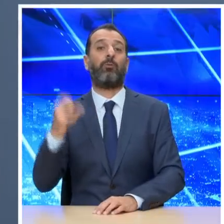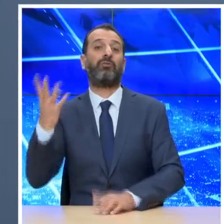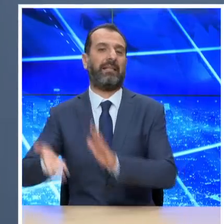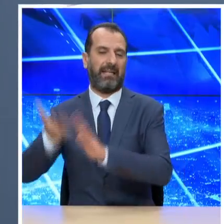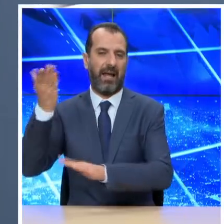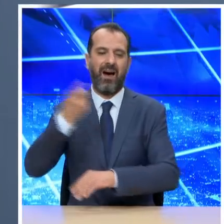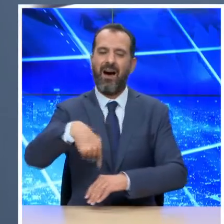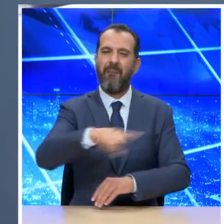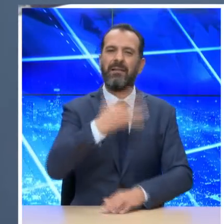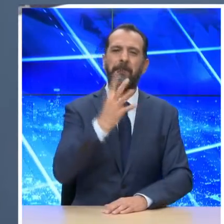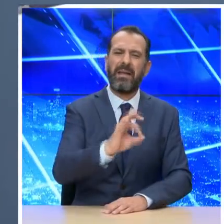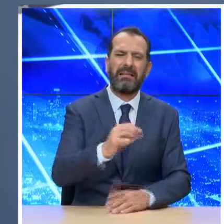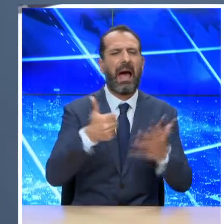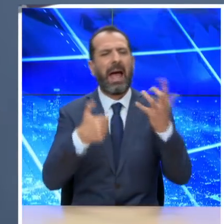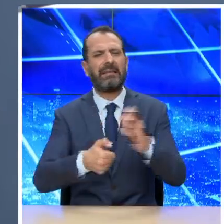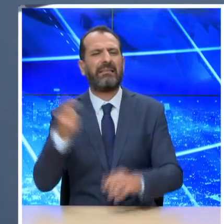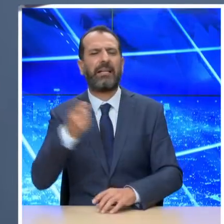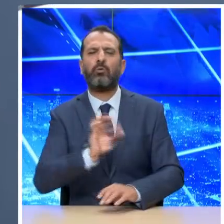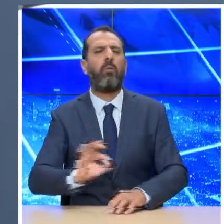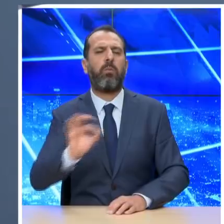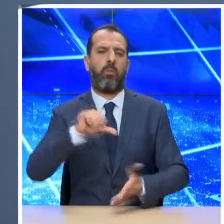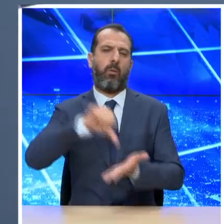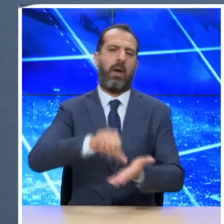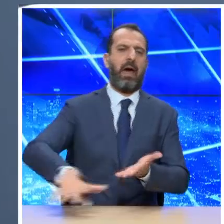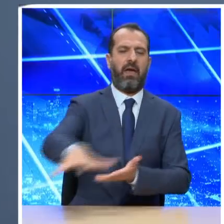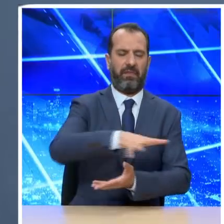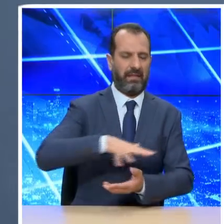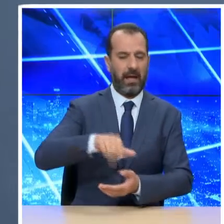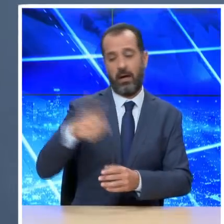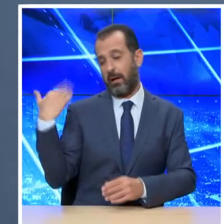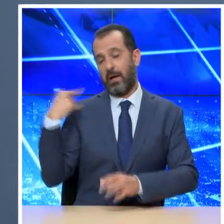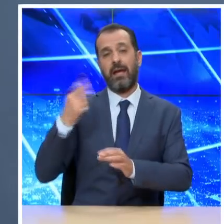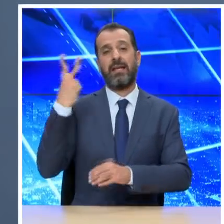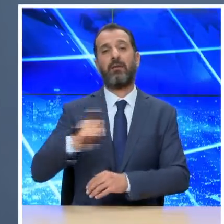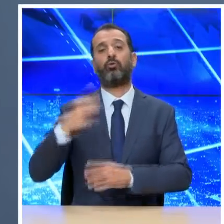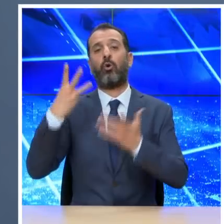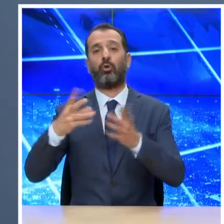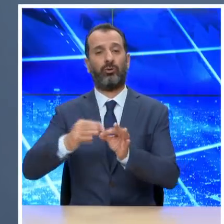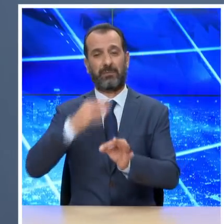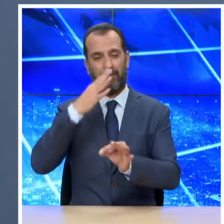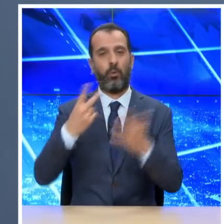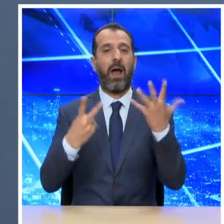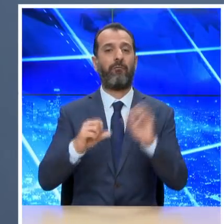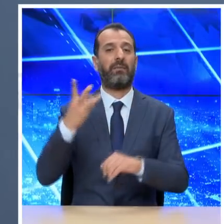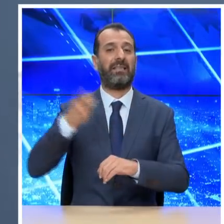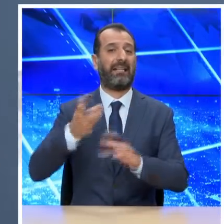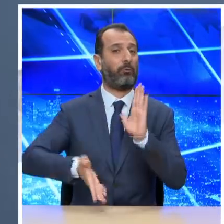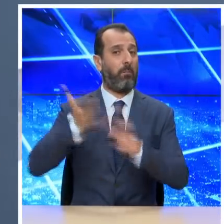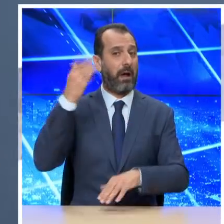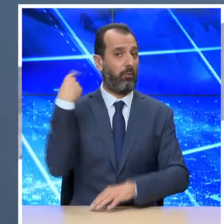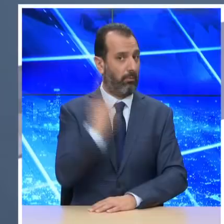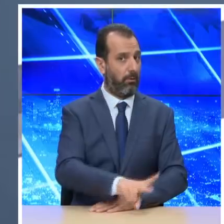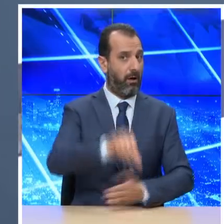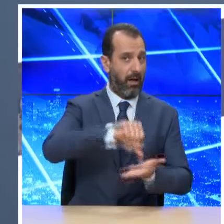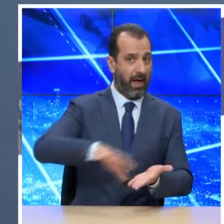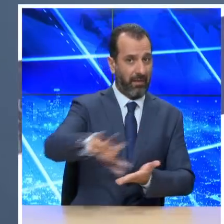60% των νέων κρουσμάτων καταγράφεται στην Αττική, ενώ στις 28 Σεπτεμβρίου ξεπέρασε το 73%. Επισημένει ότι για